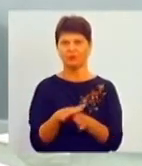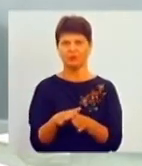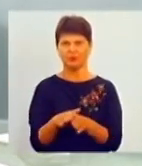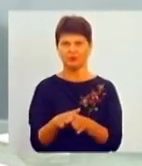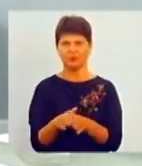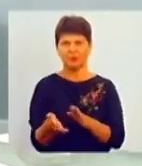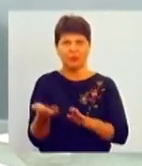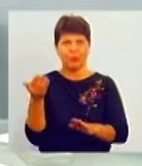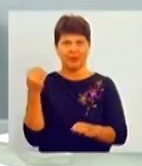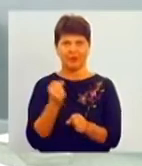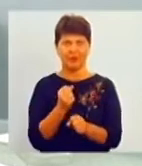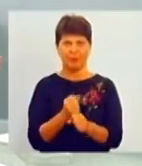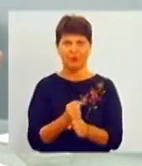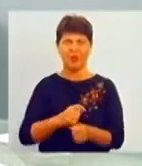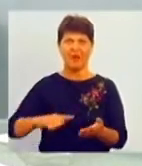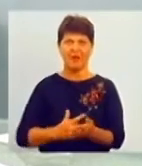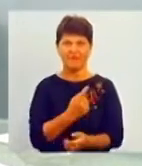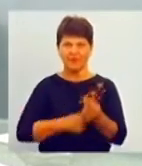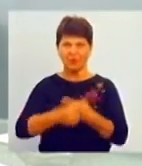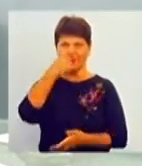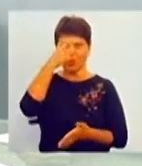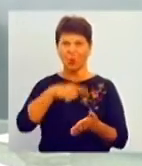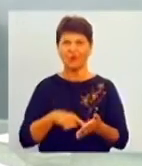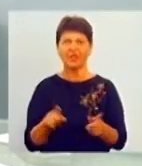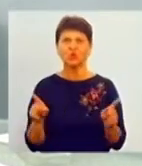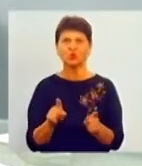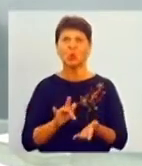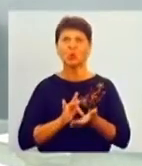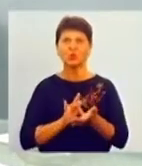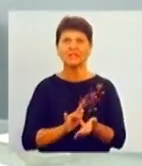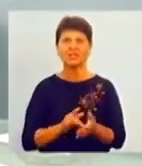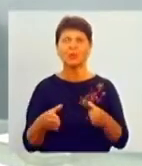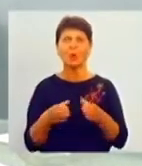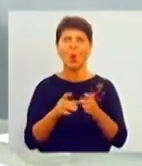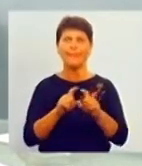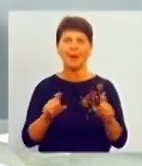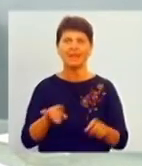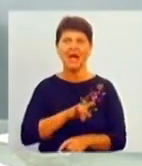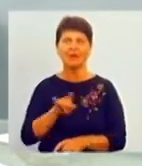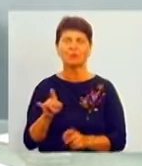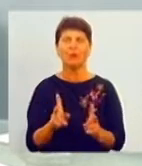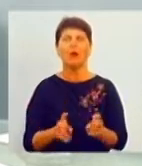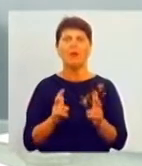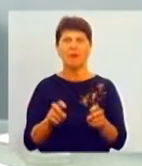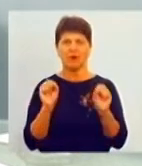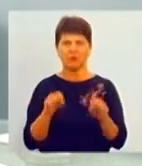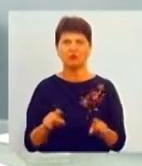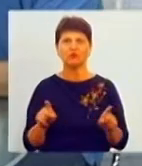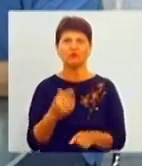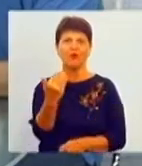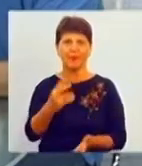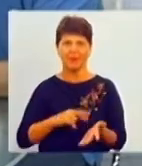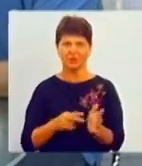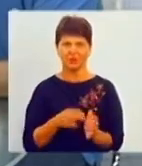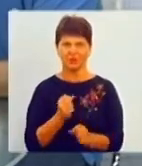попередню роботу. Відновлення довіри. Що туристичним компаніям, що аеропорту? Як це можливо? І що ви плануєте робити?